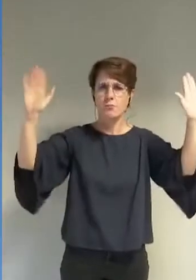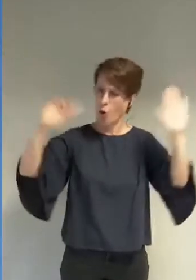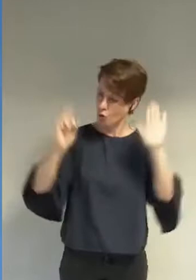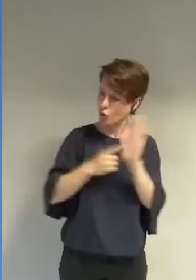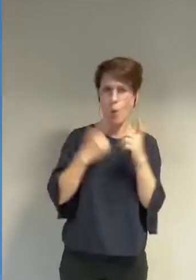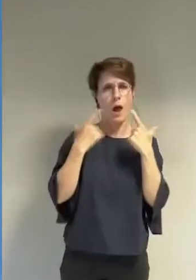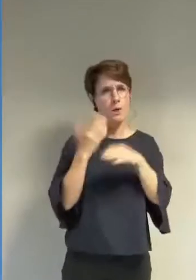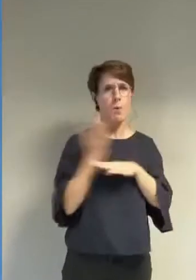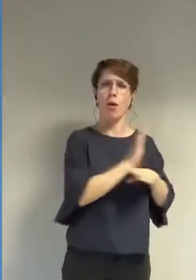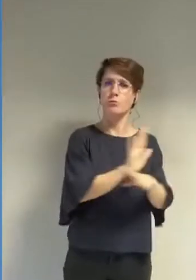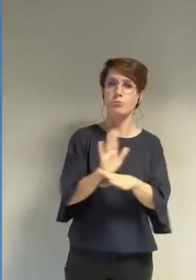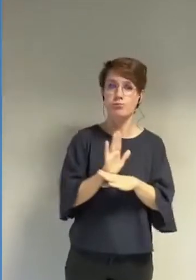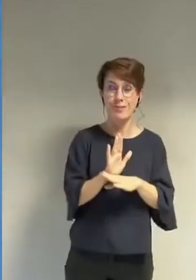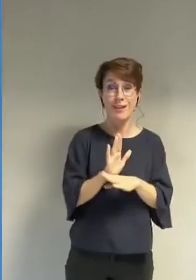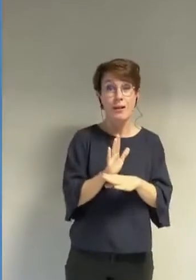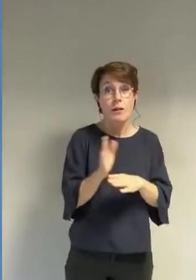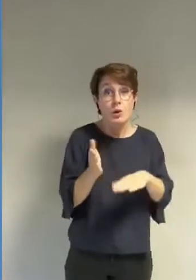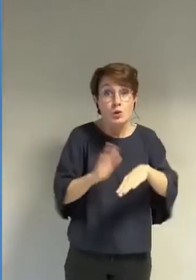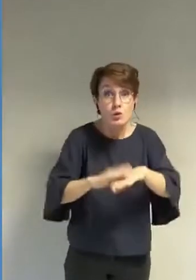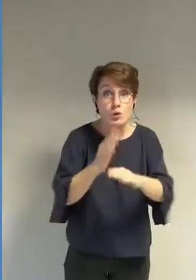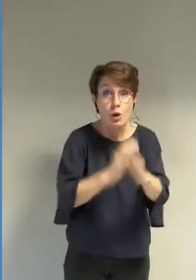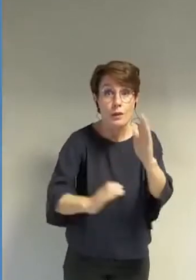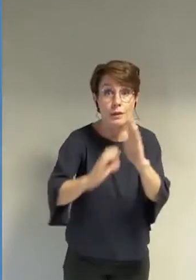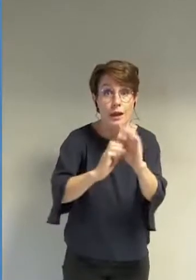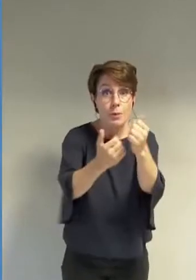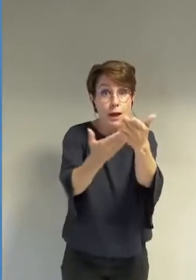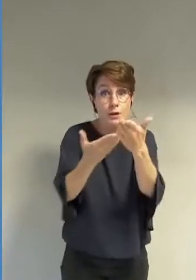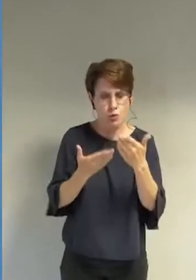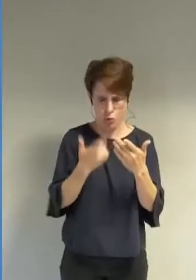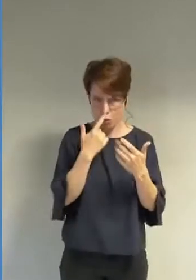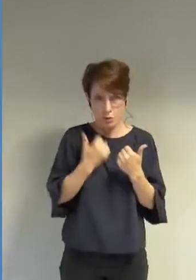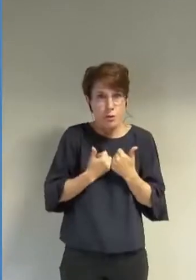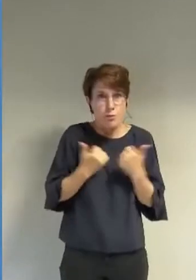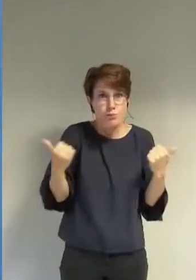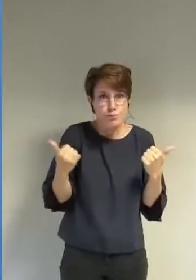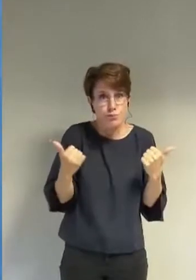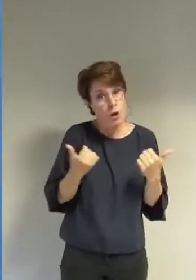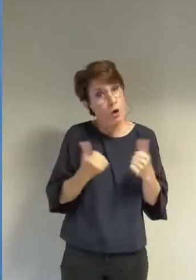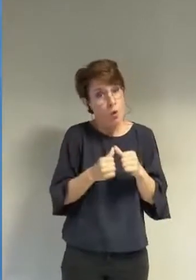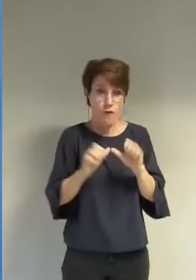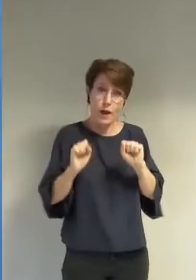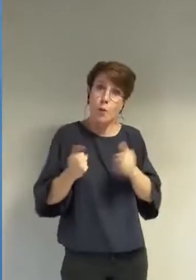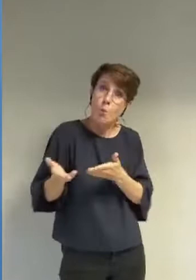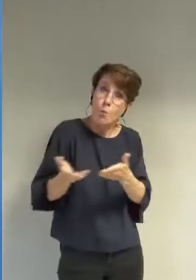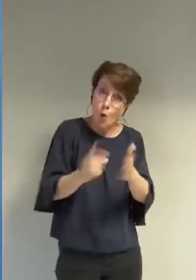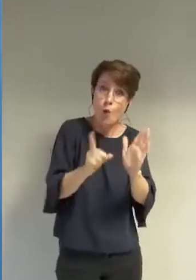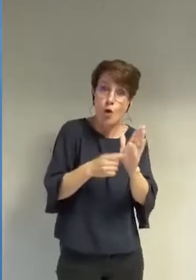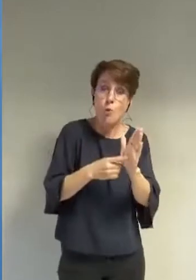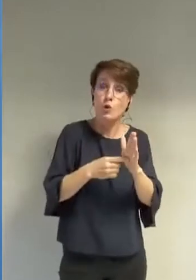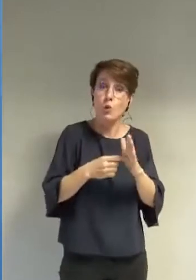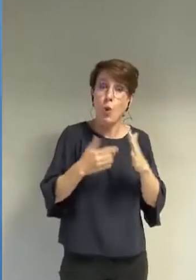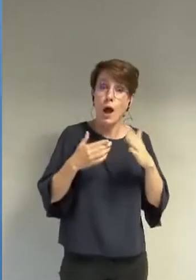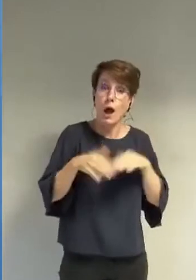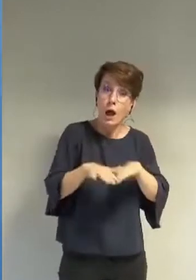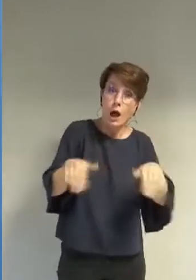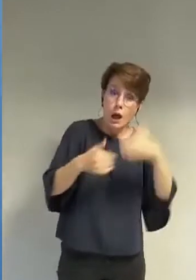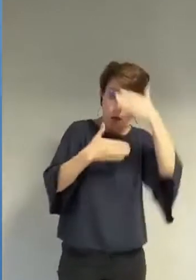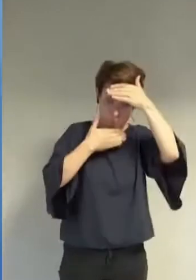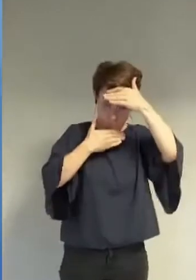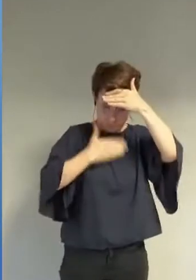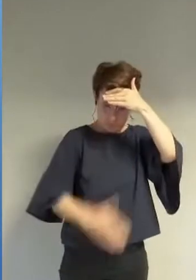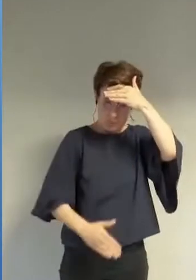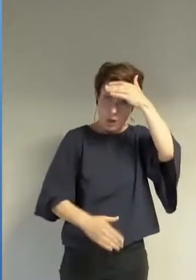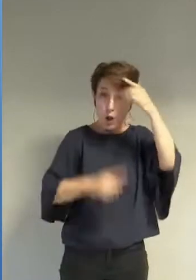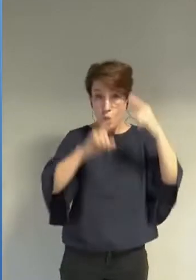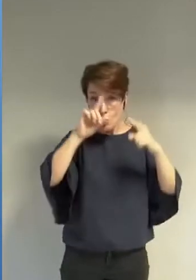de cette évolution en autorisant dans les équipements publics une tenue de bain couvrante le burkini qui a pour seul but de